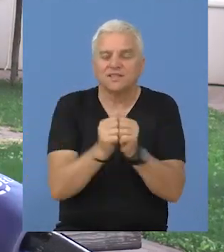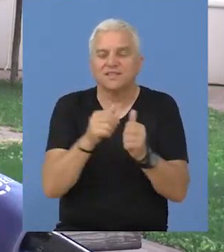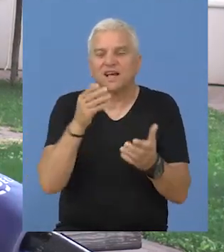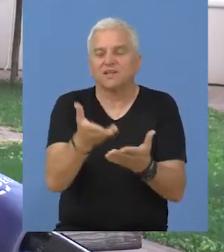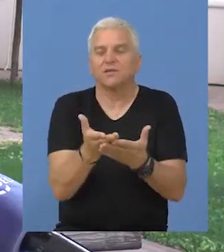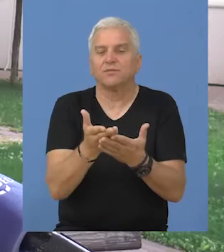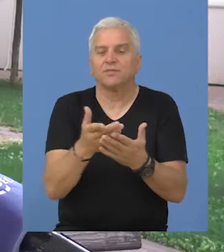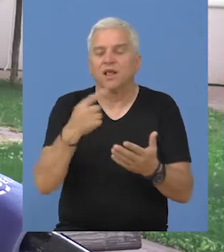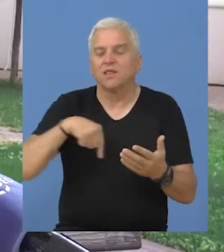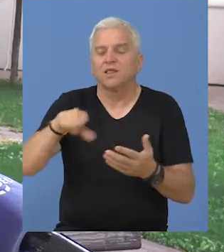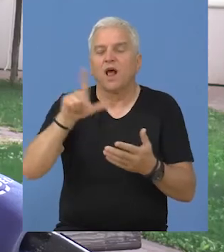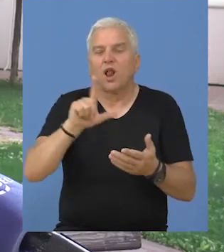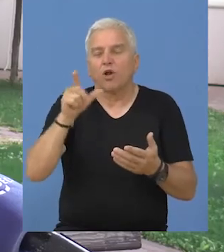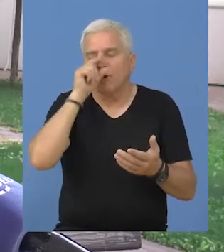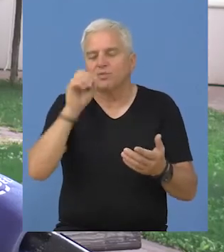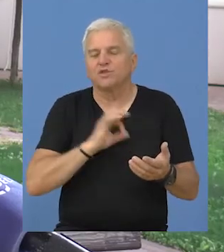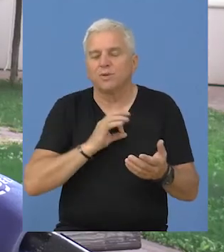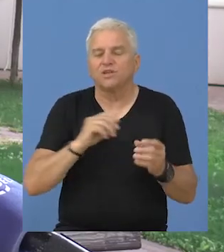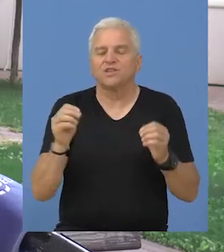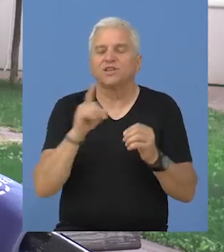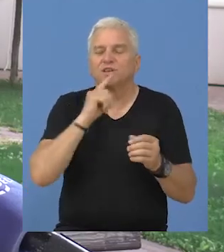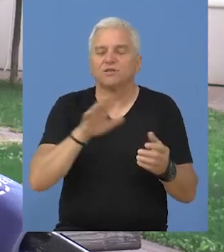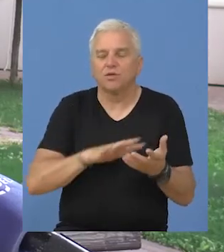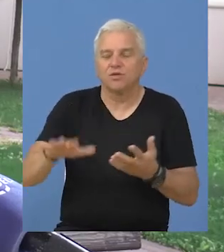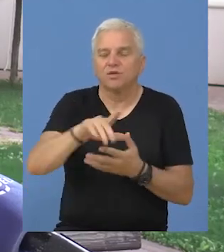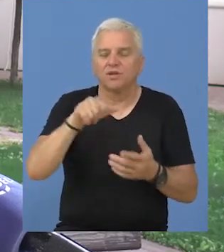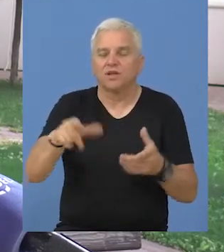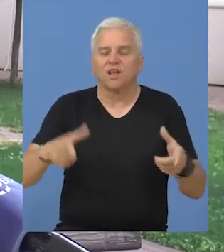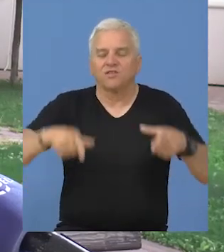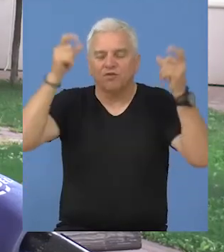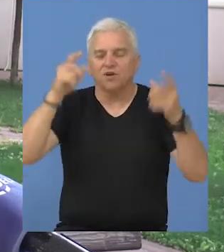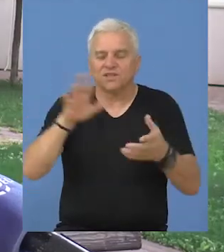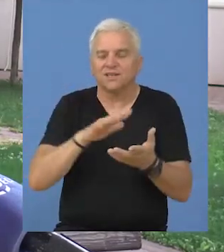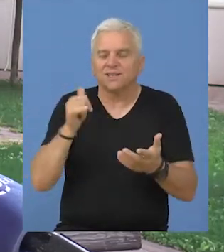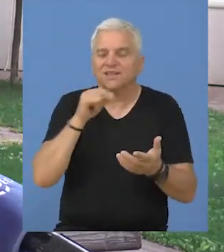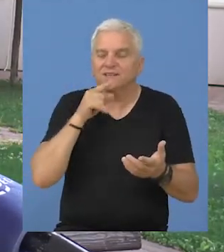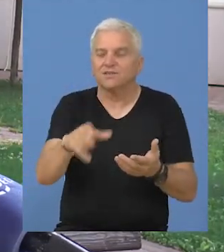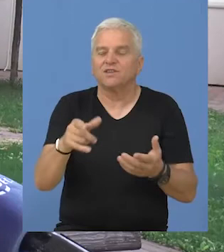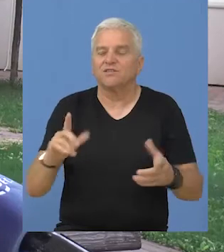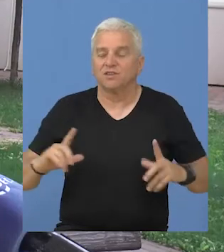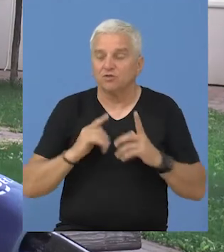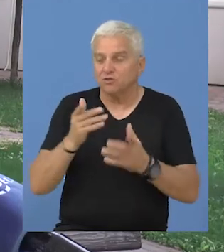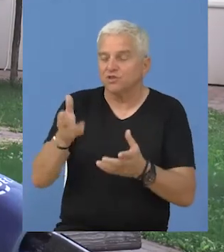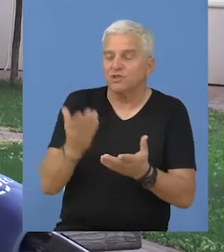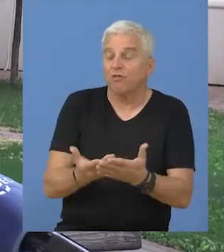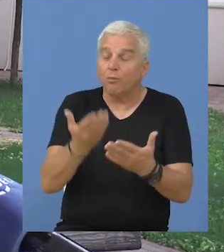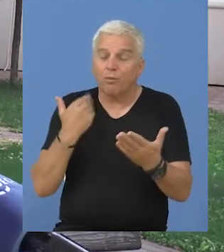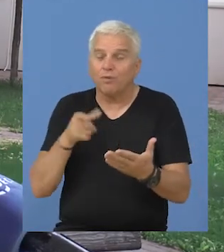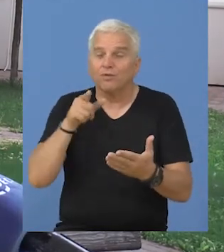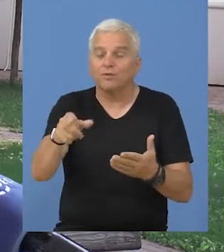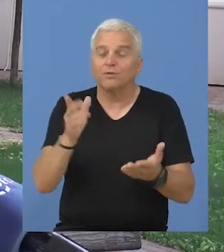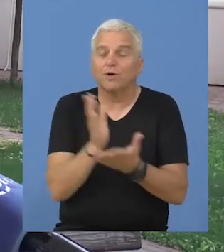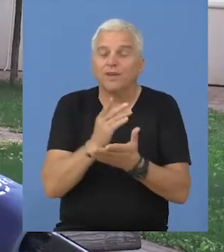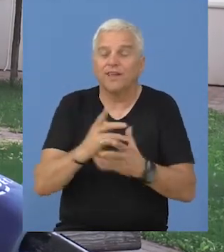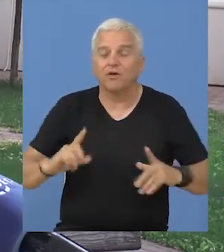sa dejstvo i sradnji sa našom opštinom, opštinom Beče, na čijoj se teritoriji taj dvorac nalazi, dakle da oživi